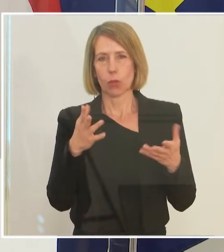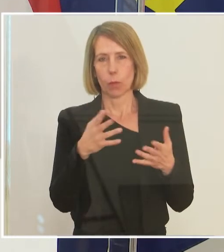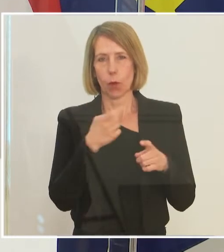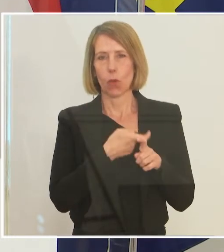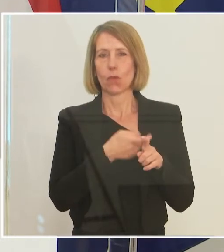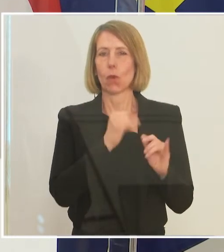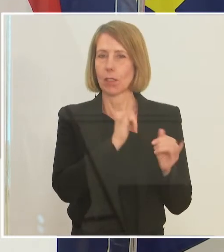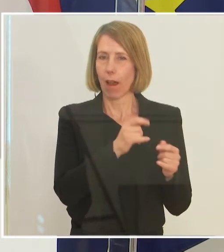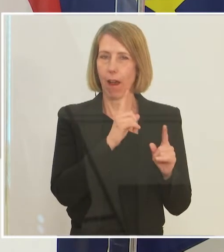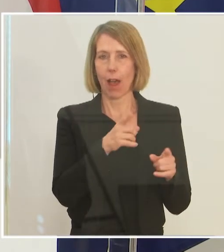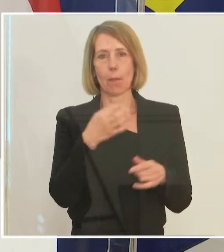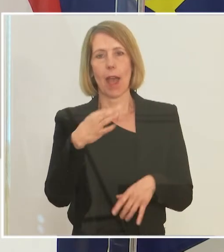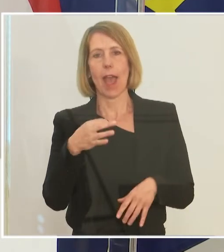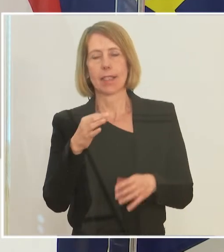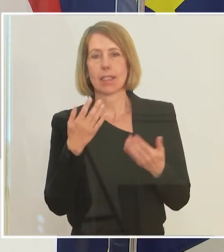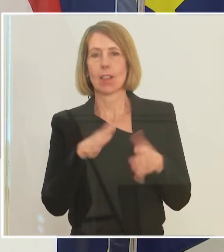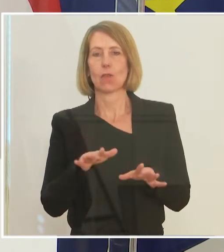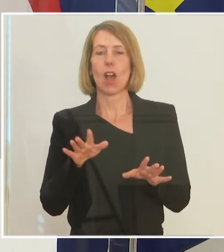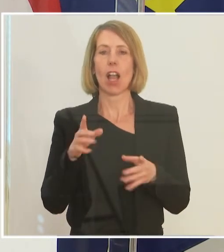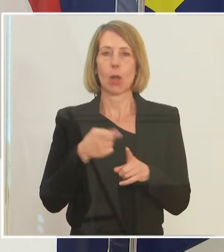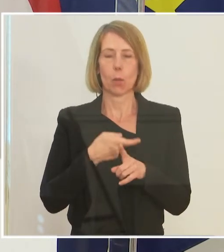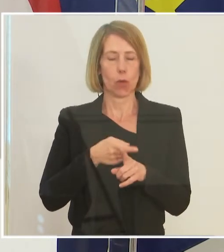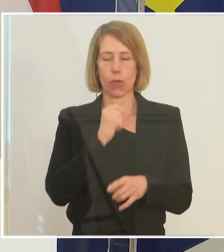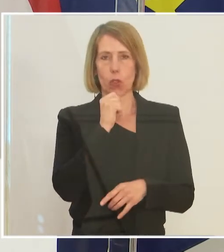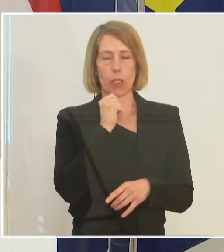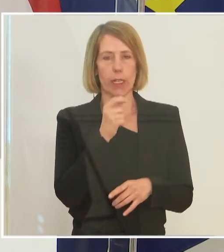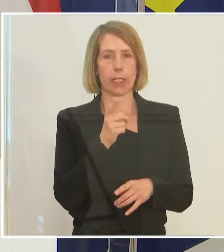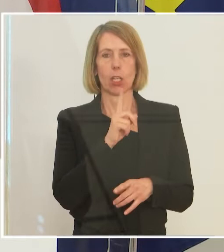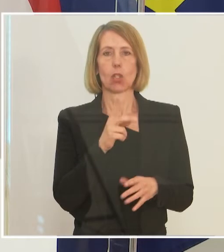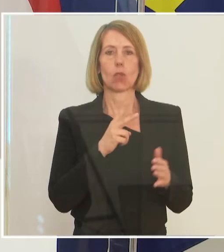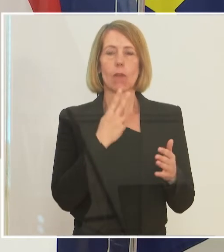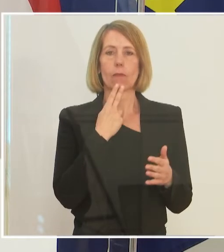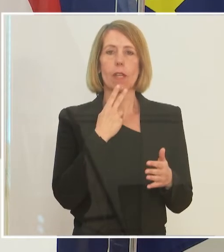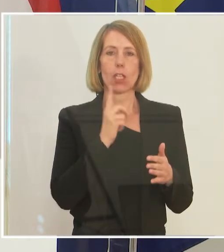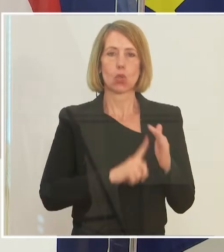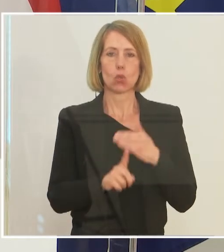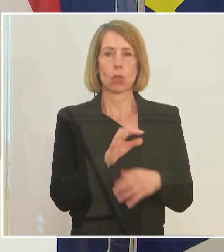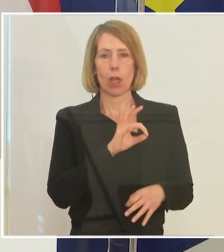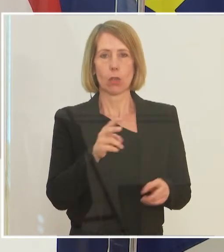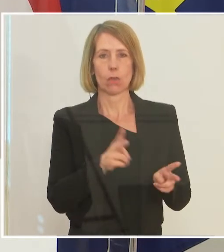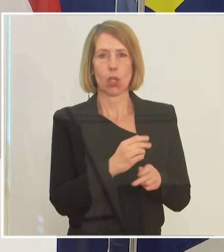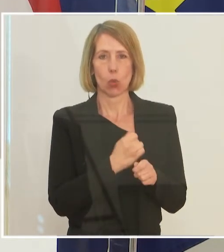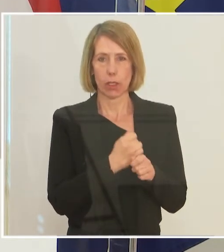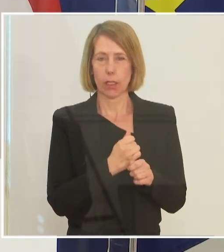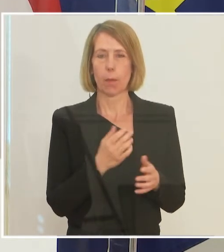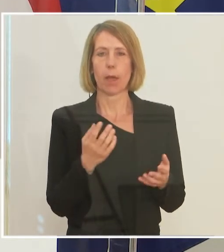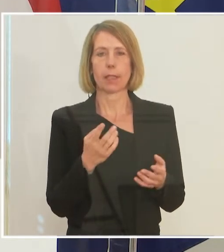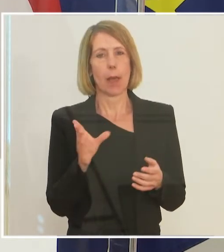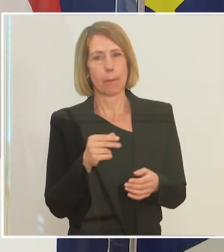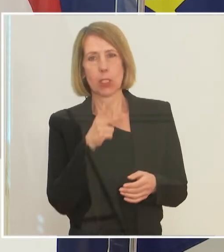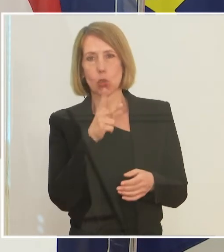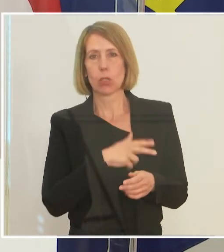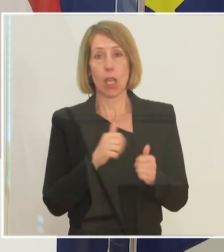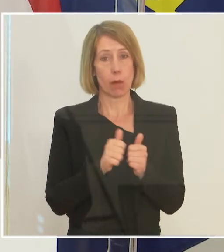Einzelfallprüfungen im Sinne von, wer hat den Zugang zur Kurzarbeit und wir werden uns anschauen, ob das mit den Sozialpartnern ein